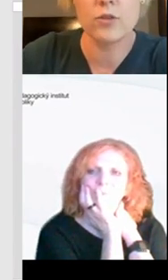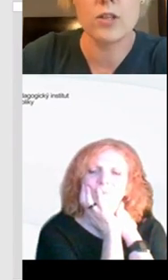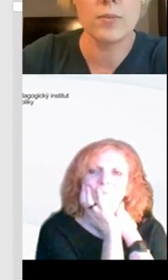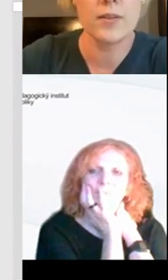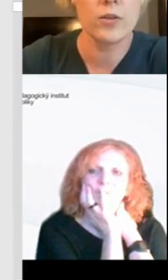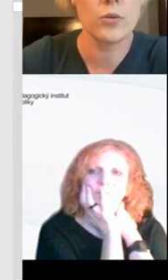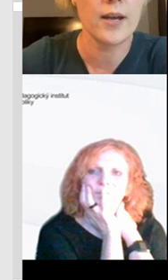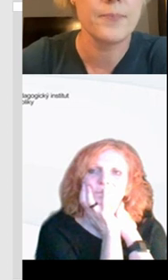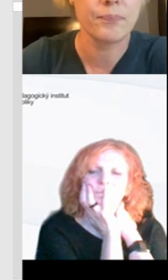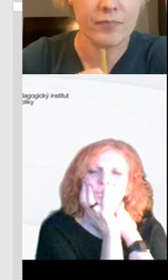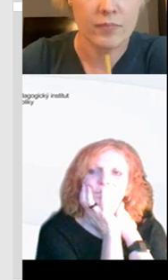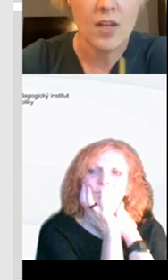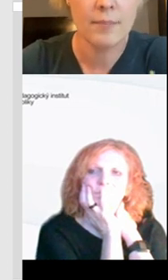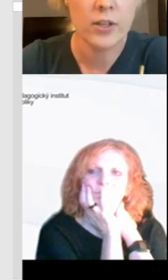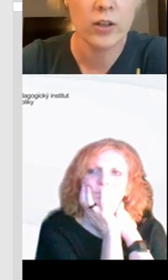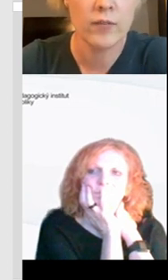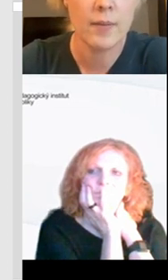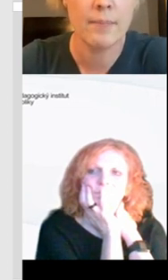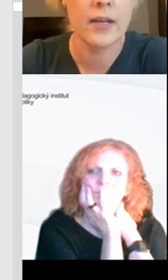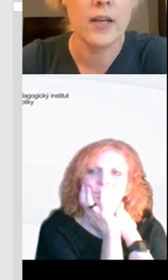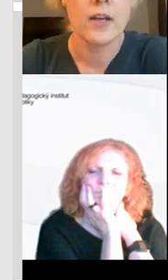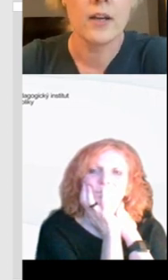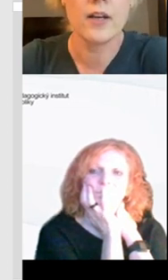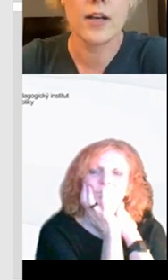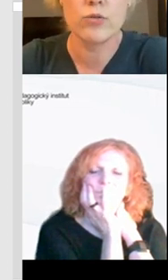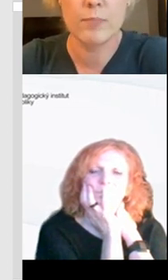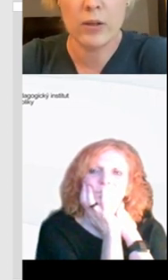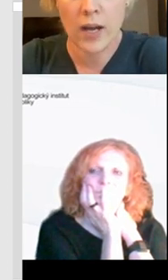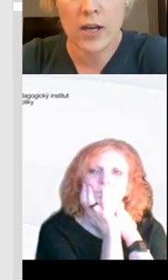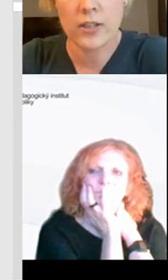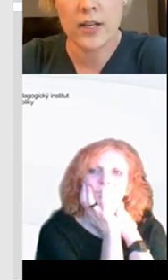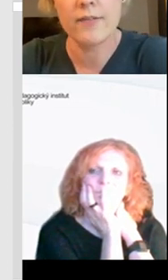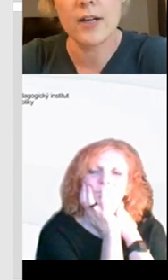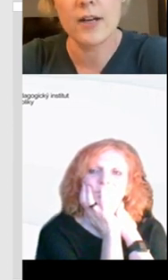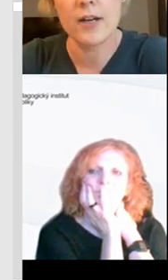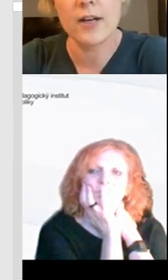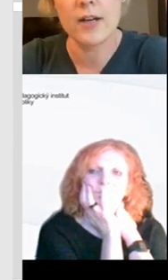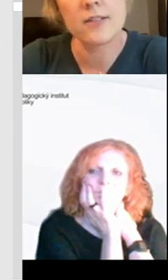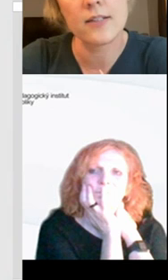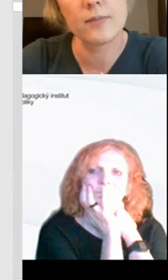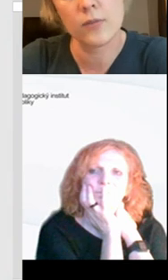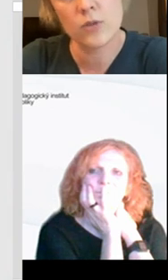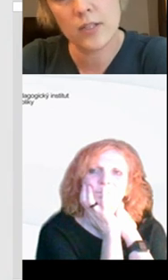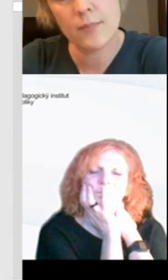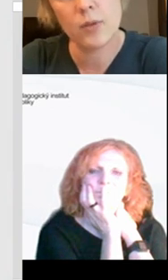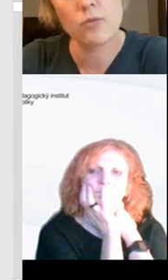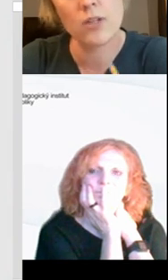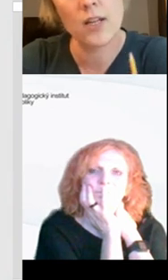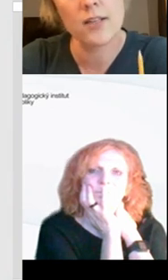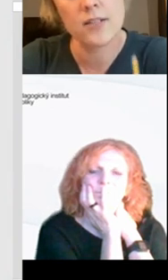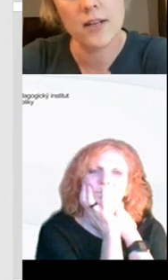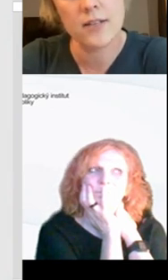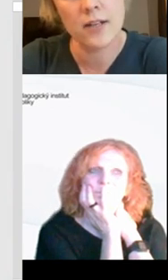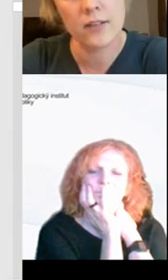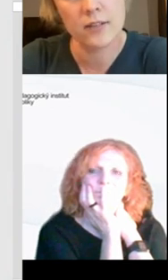zase fakt tvoříte úplně jednoduché myšlenkové mapy. Ať už pikoláž, která je v aplikaci a zase tvoříte tam